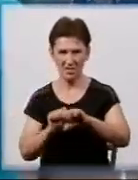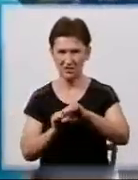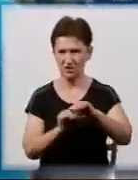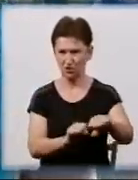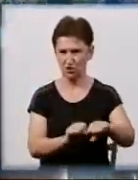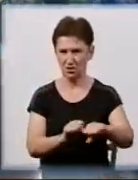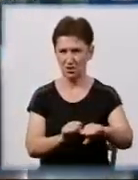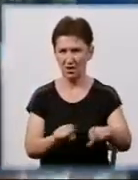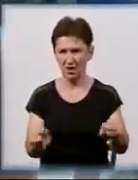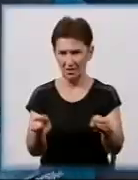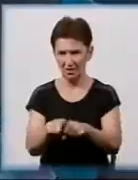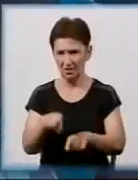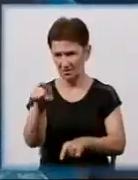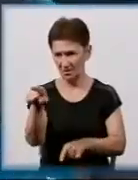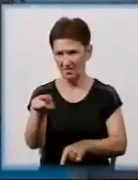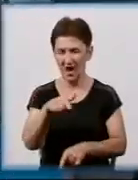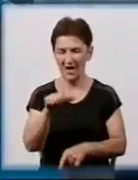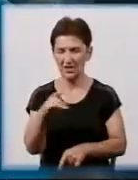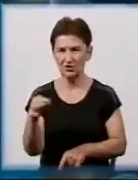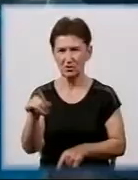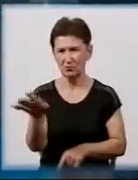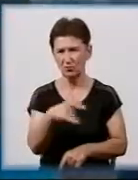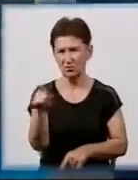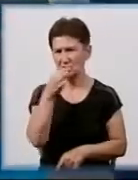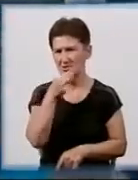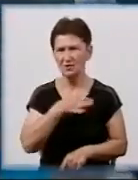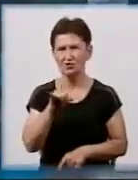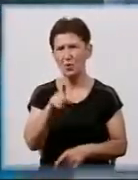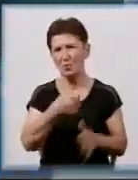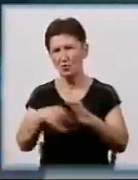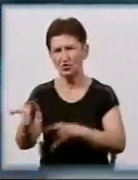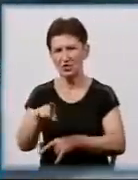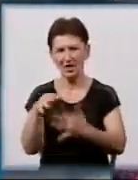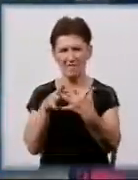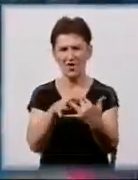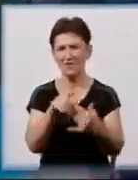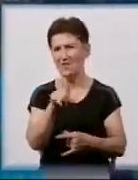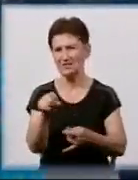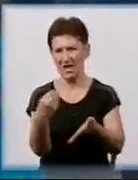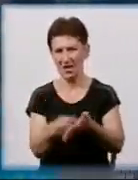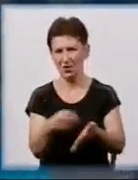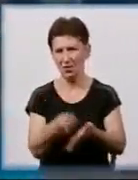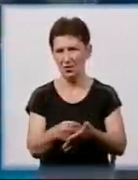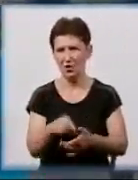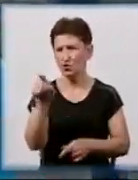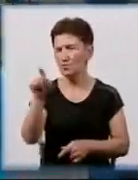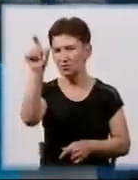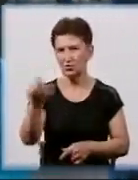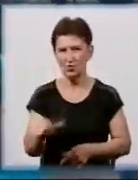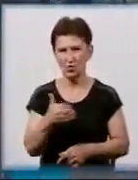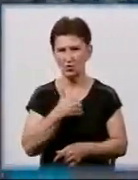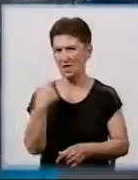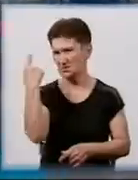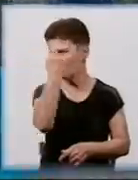того же самого Ращенка. Після того, як він сказав нам, що ми пішли воювати за гроші, чесно скажу, цьому чоловіку хотілося набити